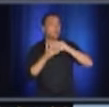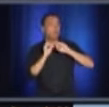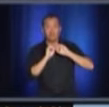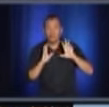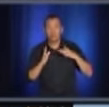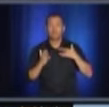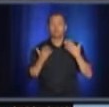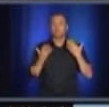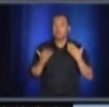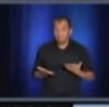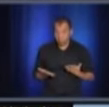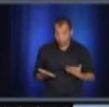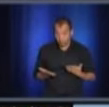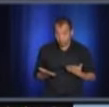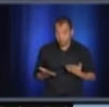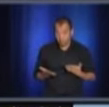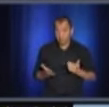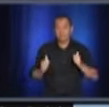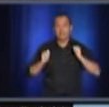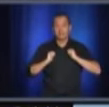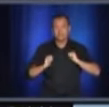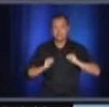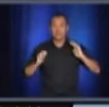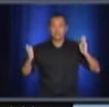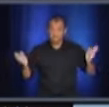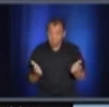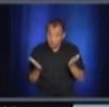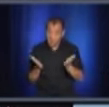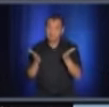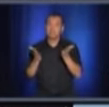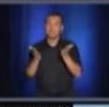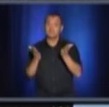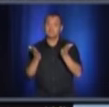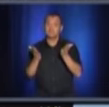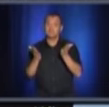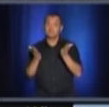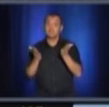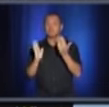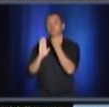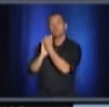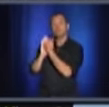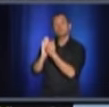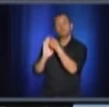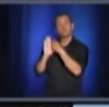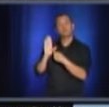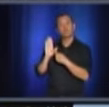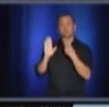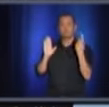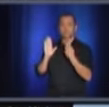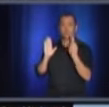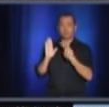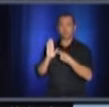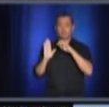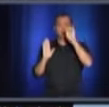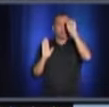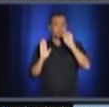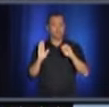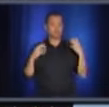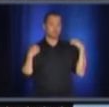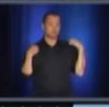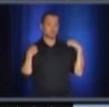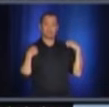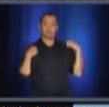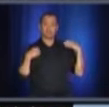pour le moment. Et on discute les mesures à tous les mercredis au Conseil des ministres. Et si on avait